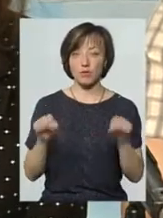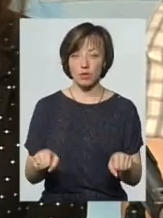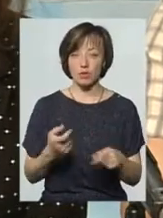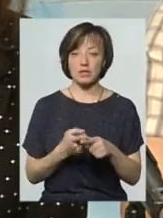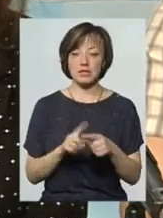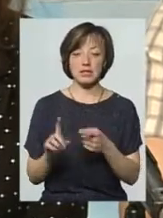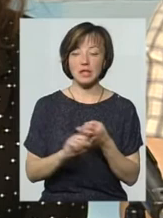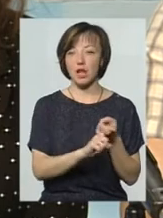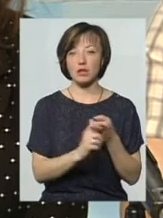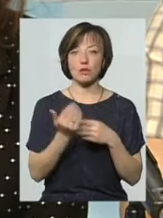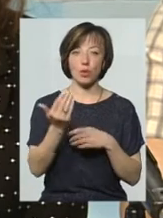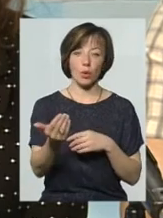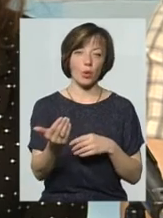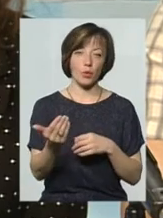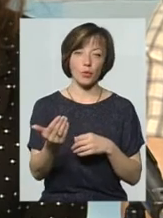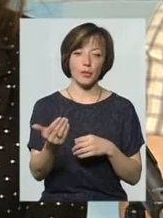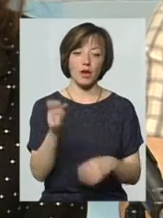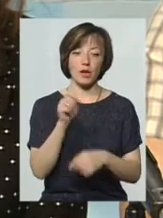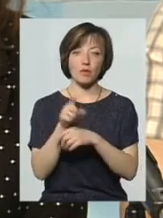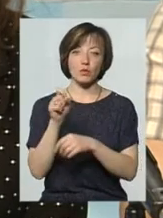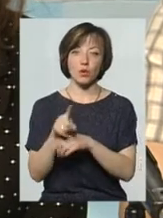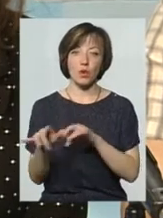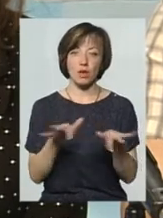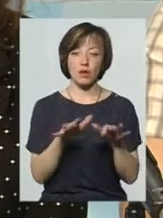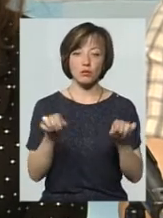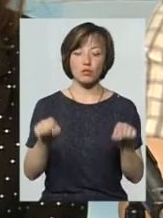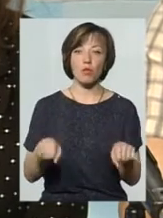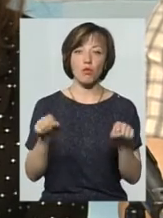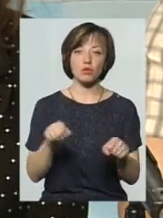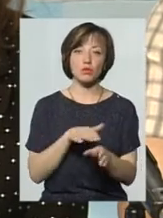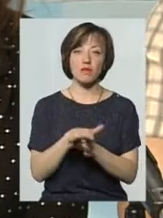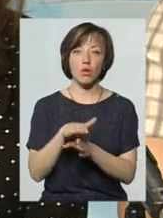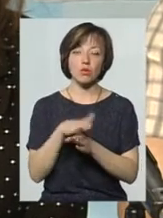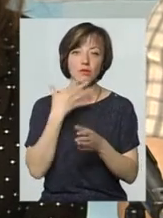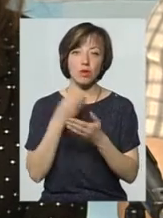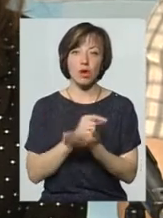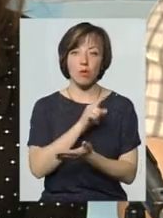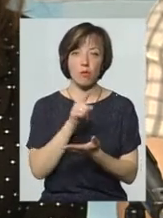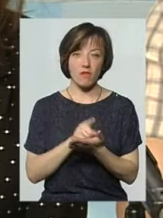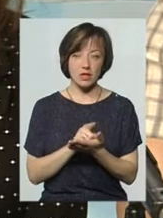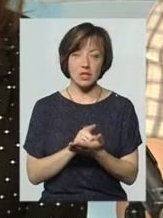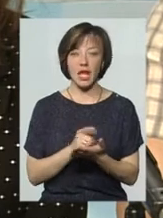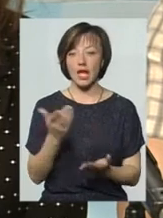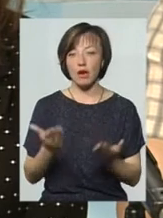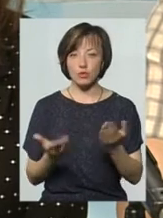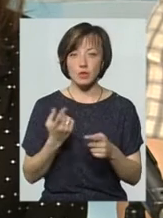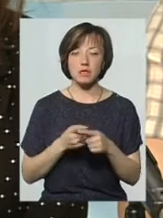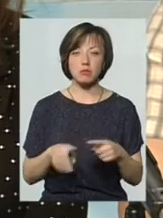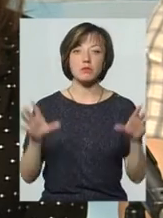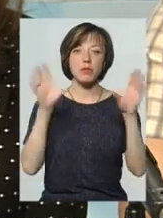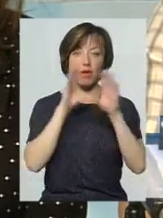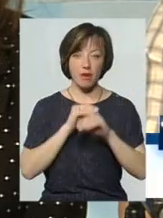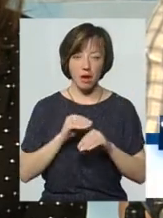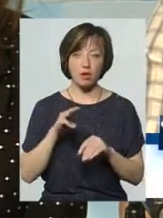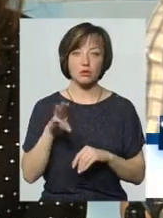Все залежить від його, скажімо так, функціональності, його спроможності виконувати свої обов'язки. І якщо він з цим справляється,